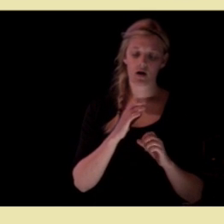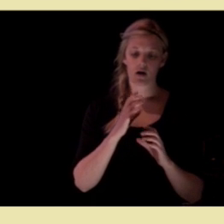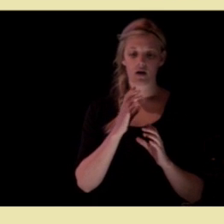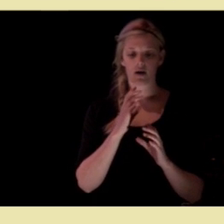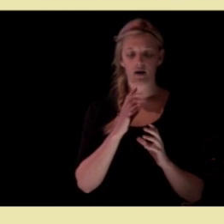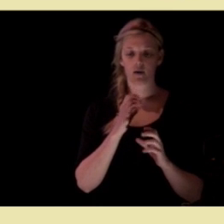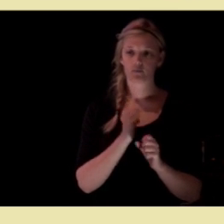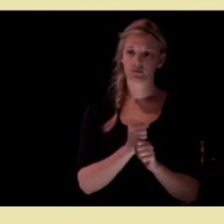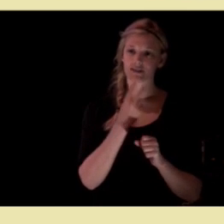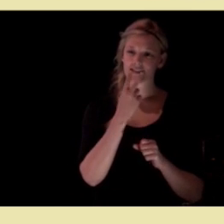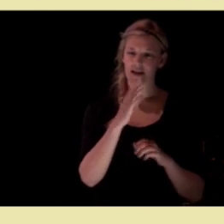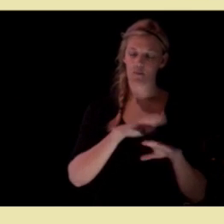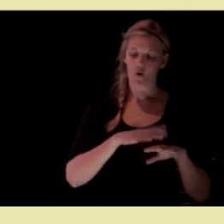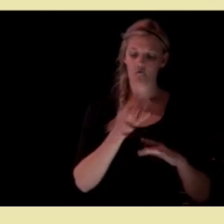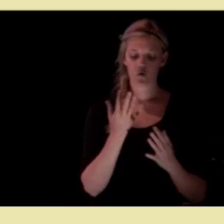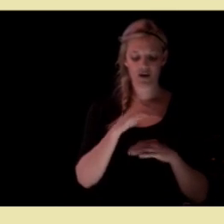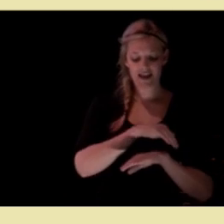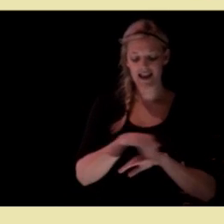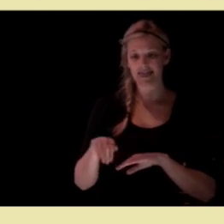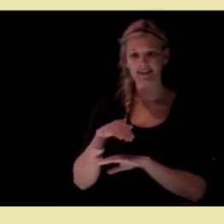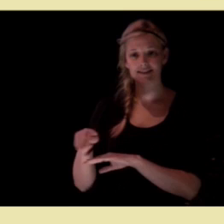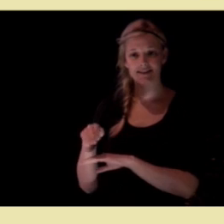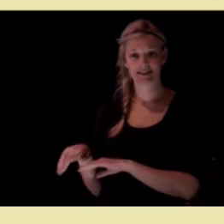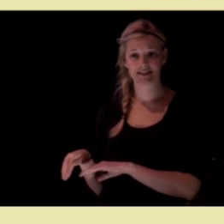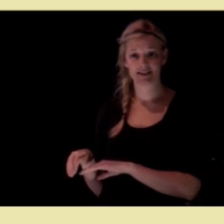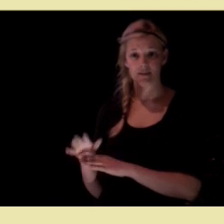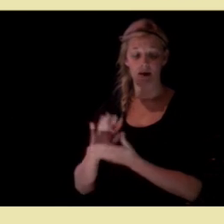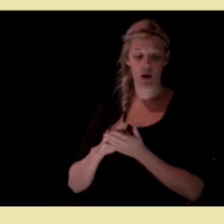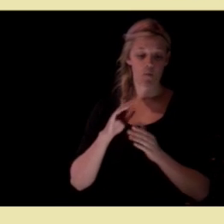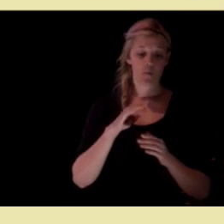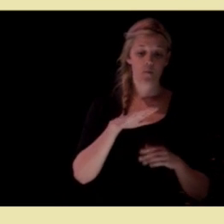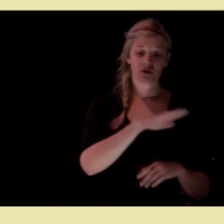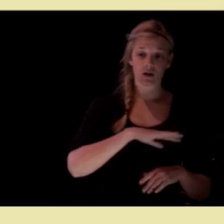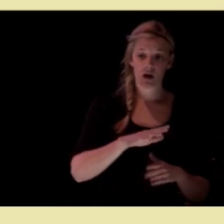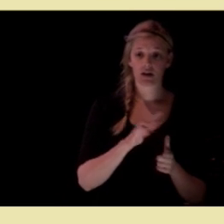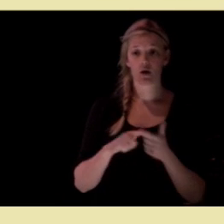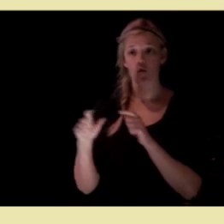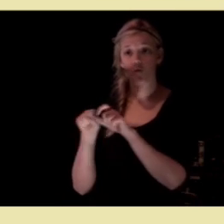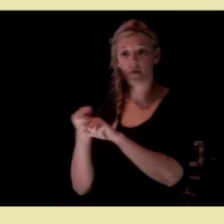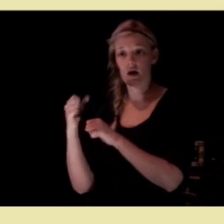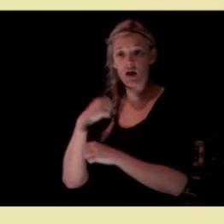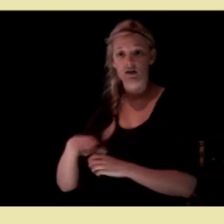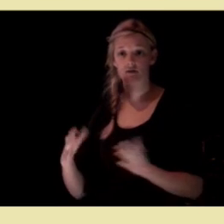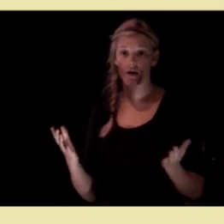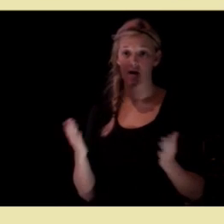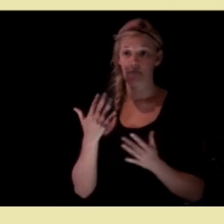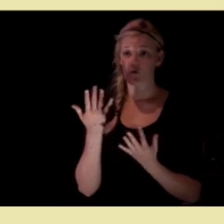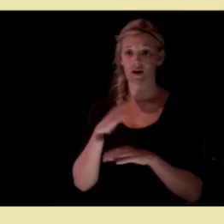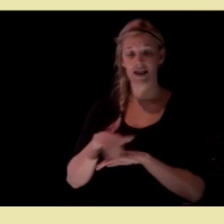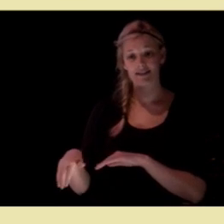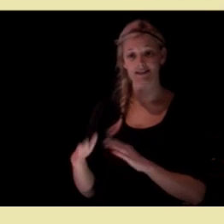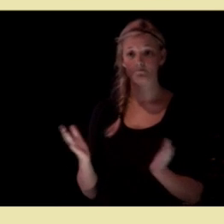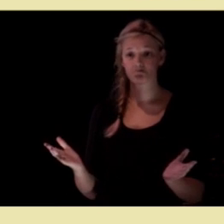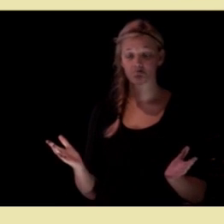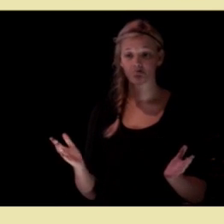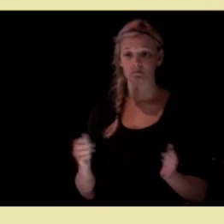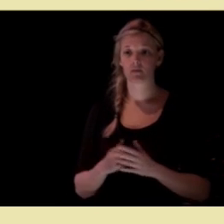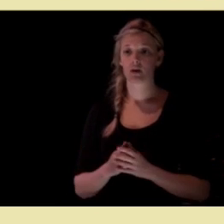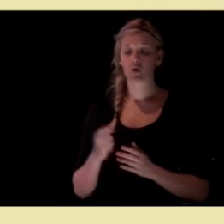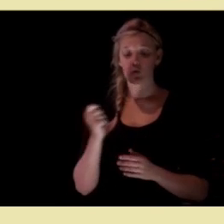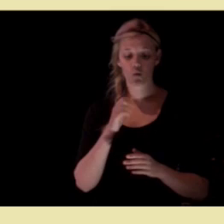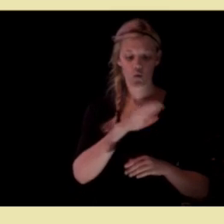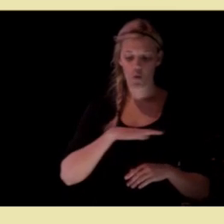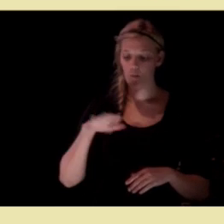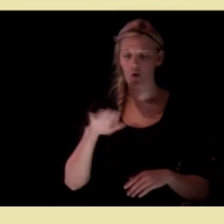å se på hvor skal grensen gå mellom det statlige og kommunale ansvaret. For det er også slik at på en del